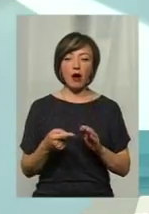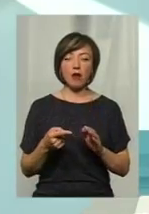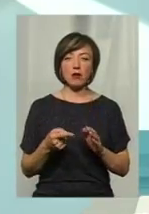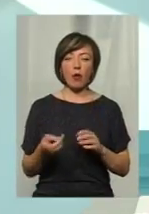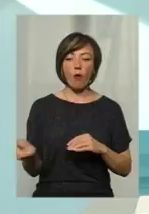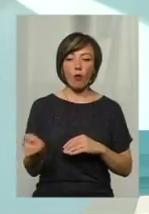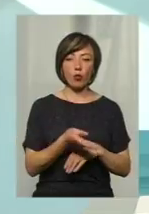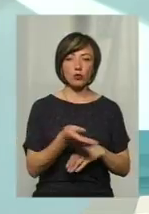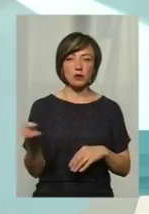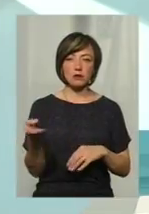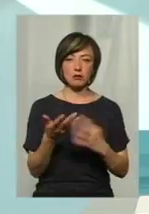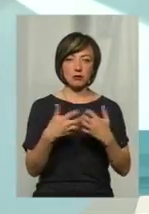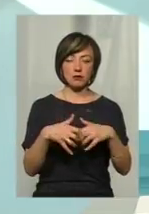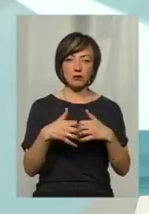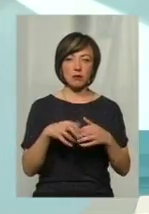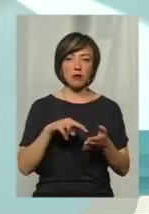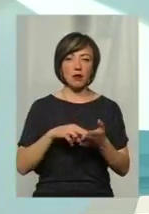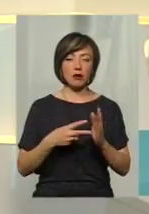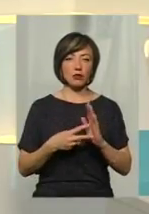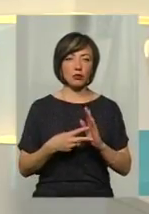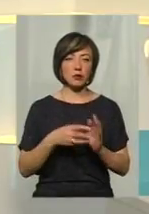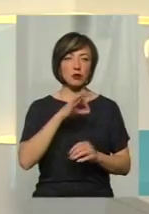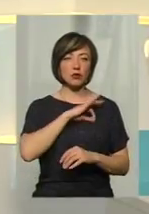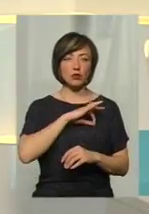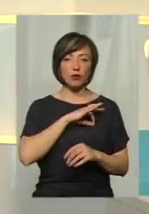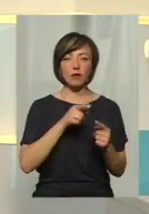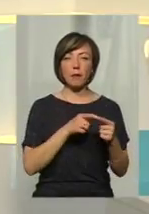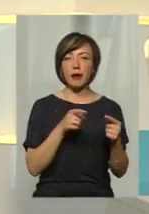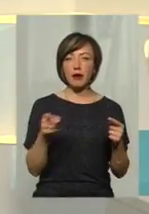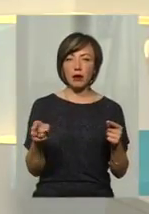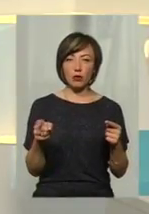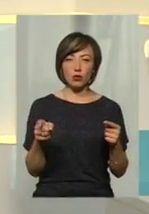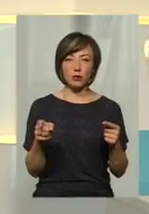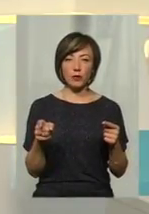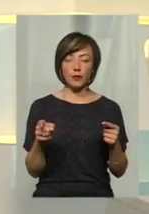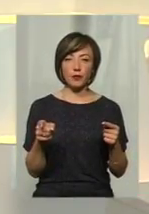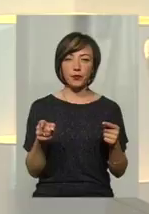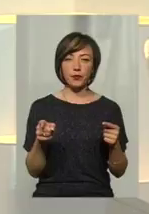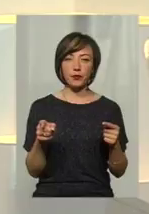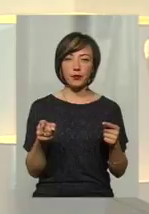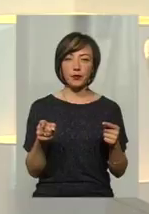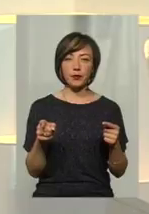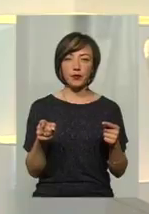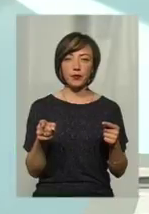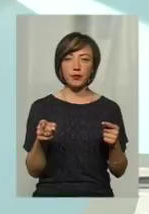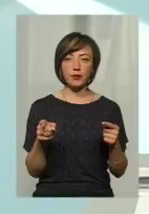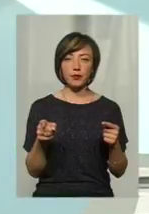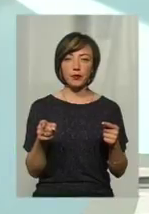Мотокоси ми плануємо застосовувати в період, що важливо,